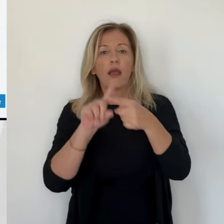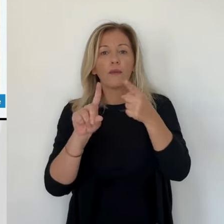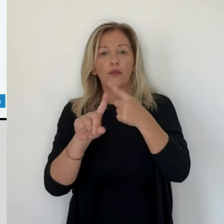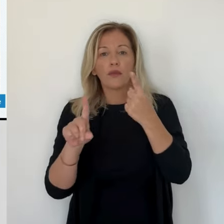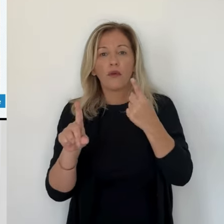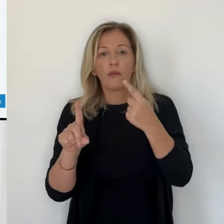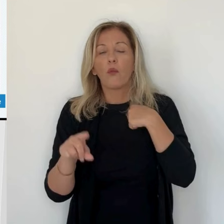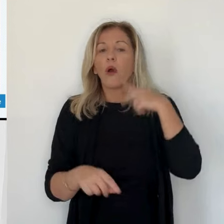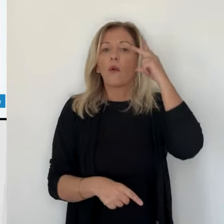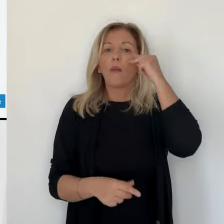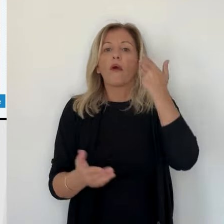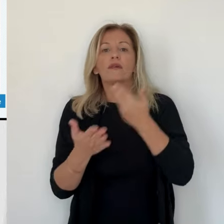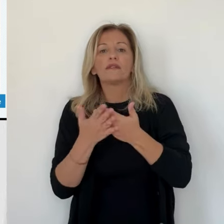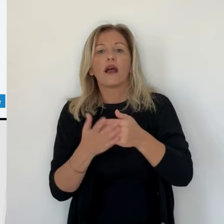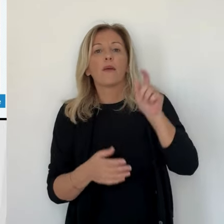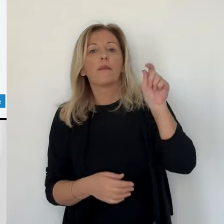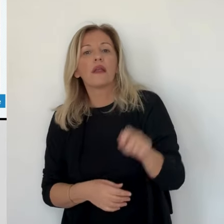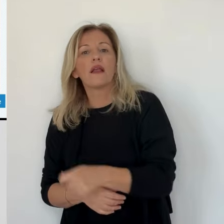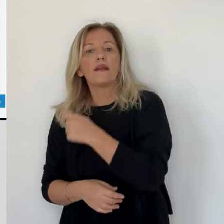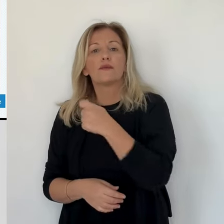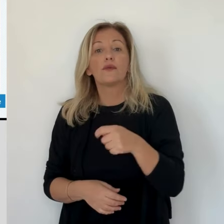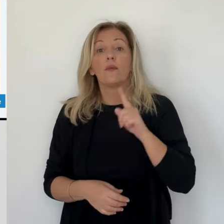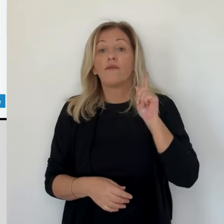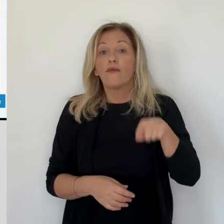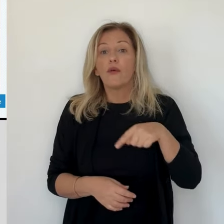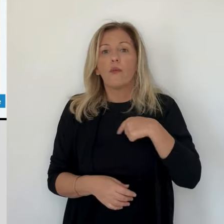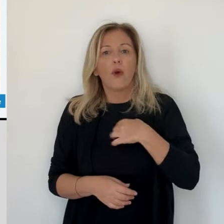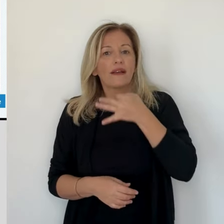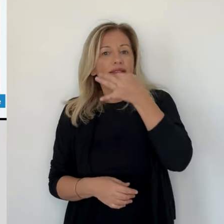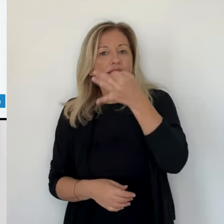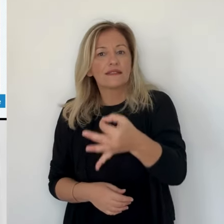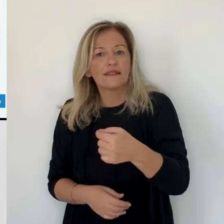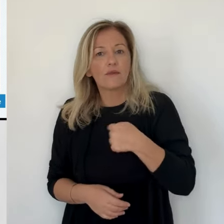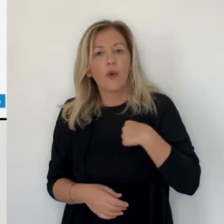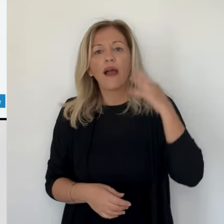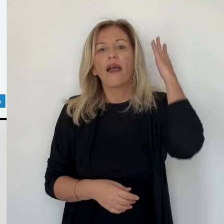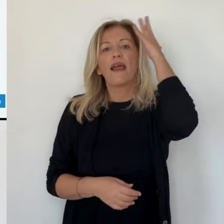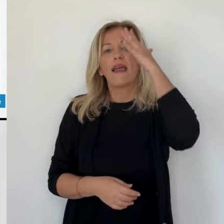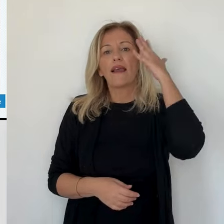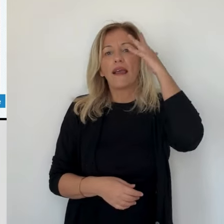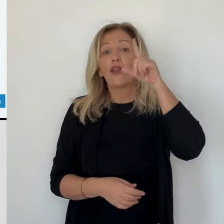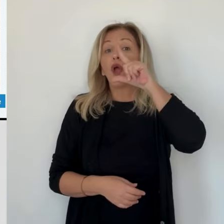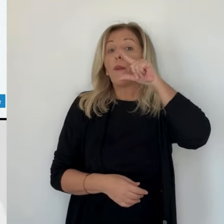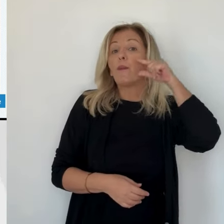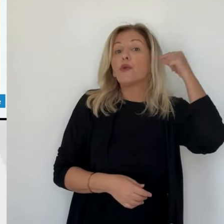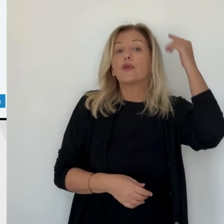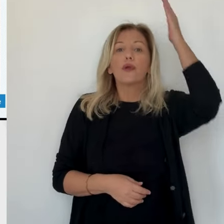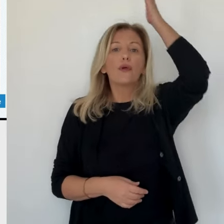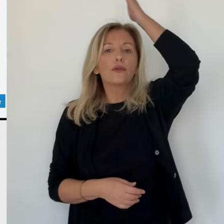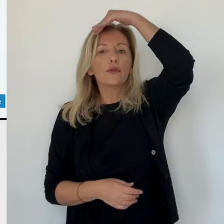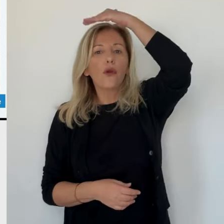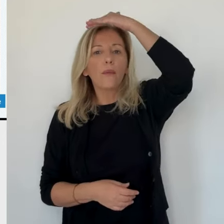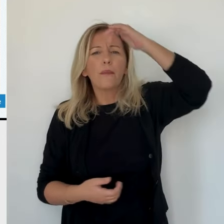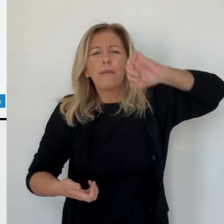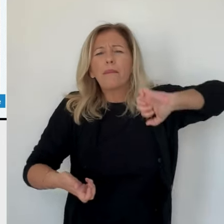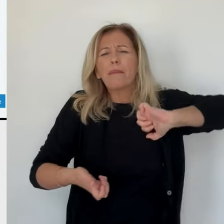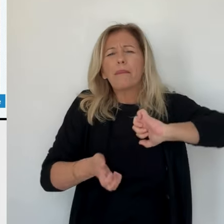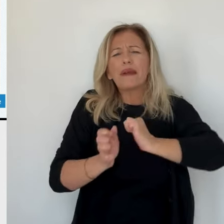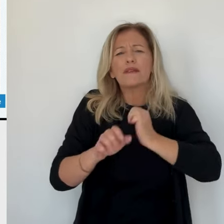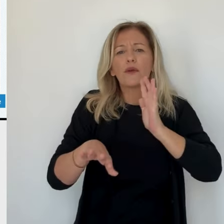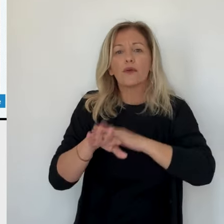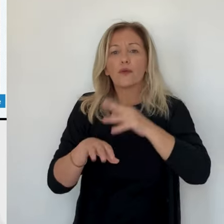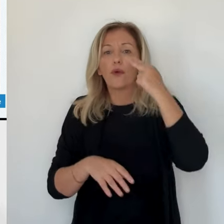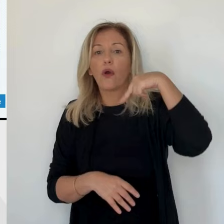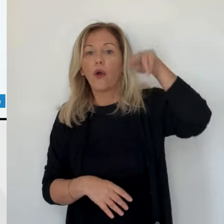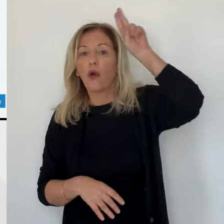'inquiétude, parce que M. Trump, c'est quand même le champion des chantages envers l'Europe et les autres États. On peut craindre pour notre viticulture, on peut